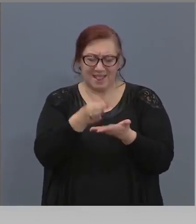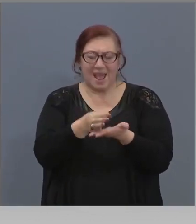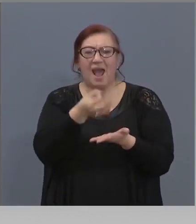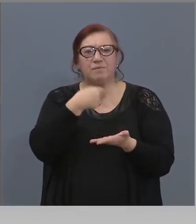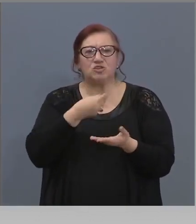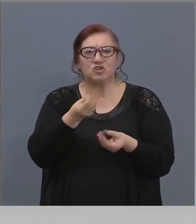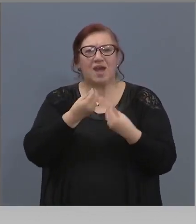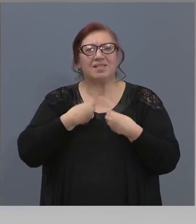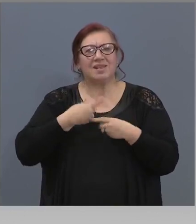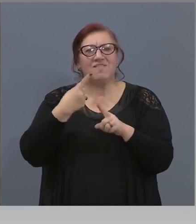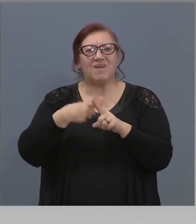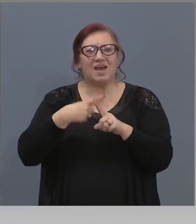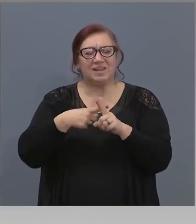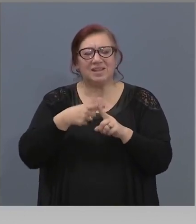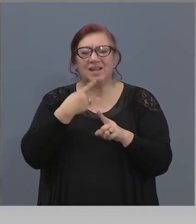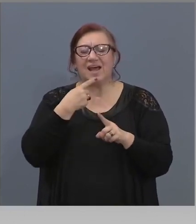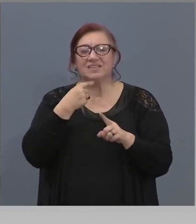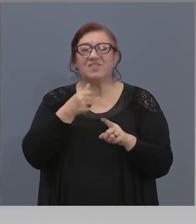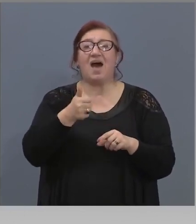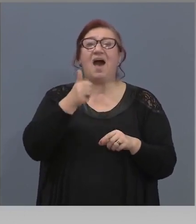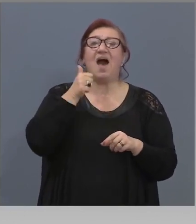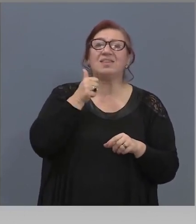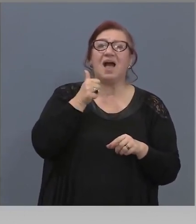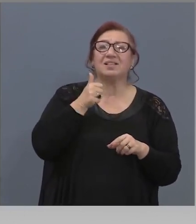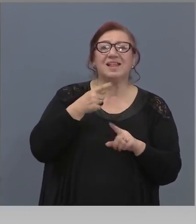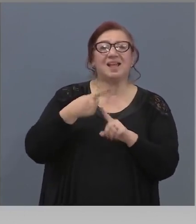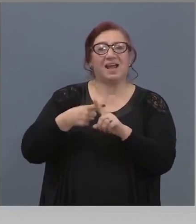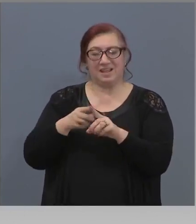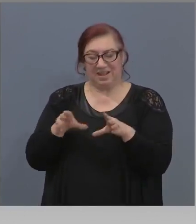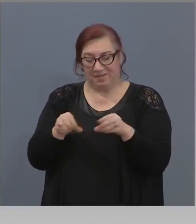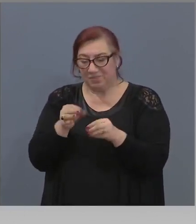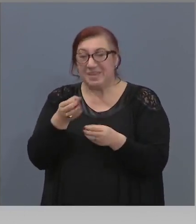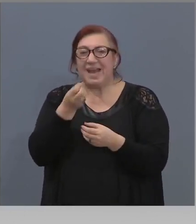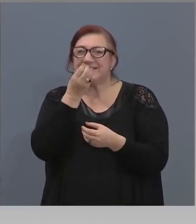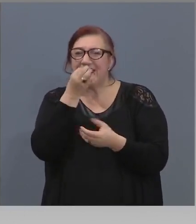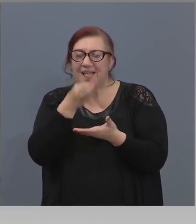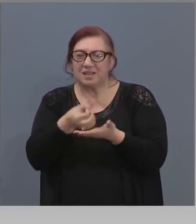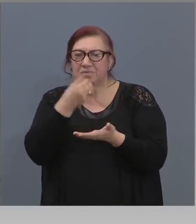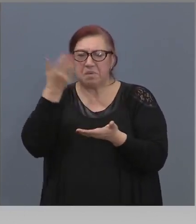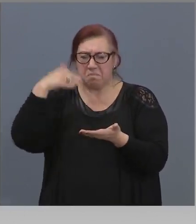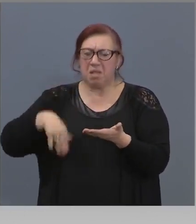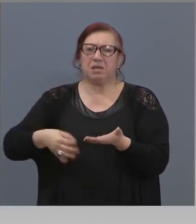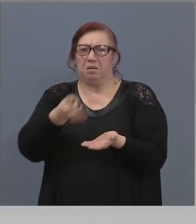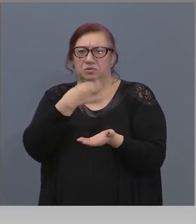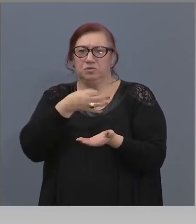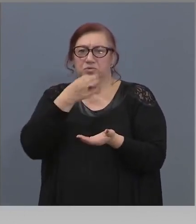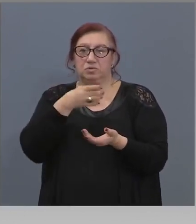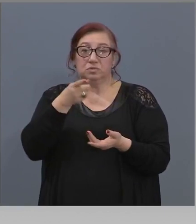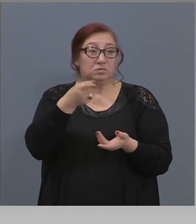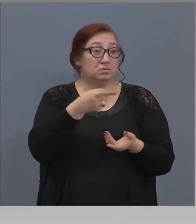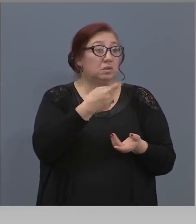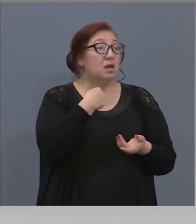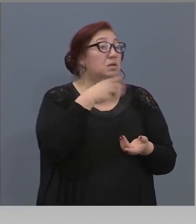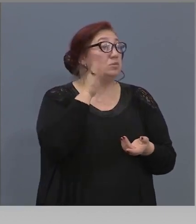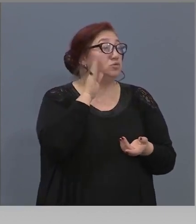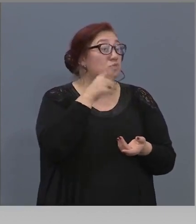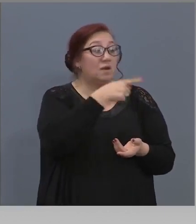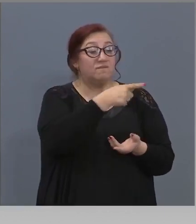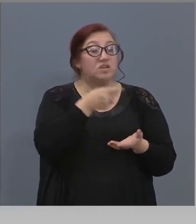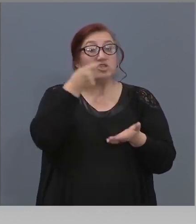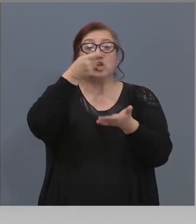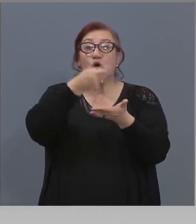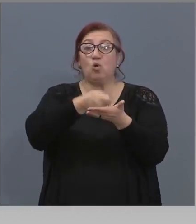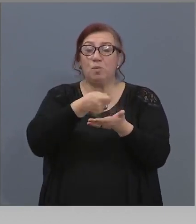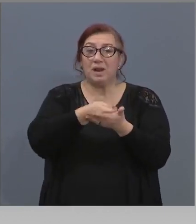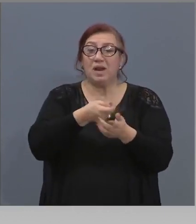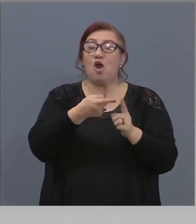спомни. Помниш ли? А ноги и хинина. Ама това защо ще купуваме от Китай? Кой купува от Китай? Няма ли да купуваме